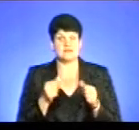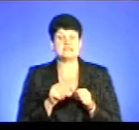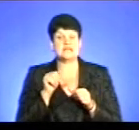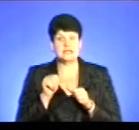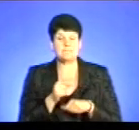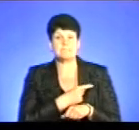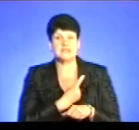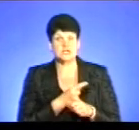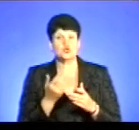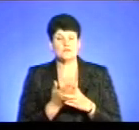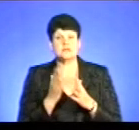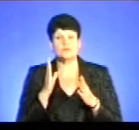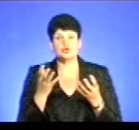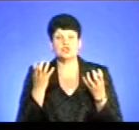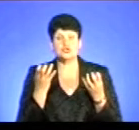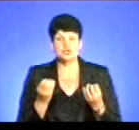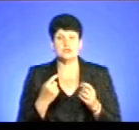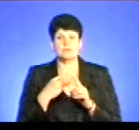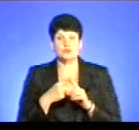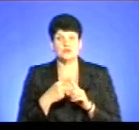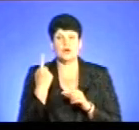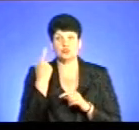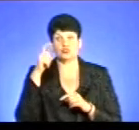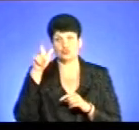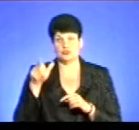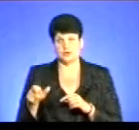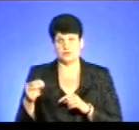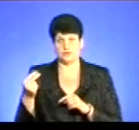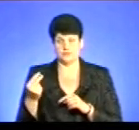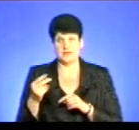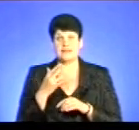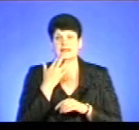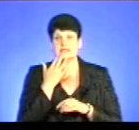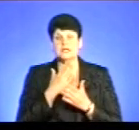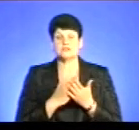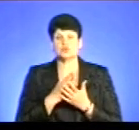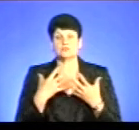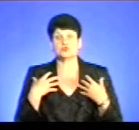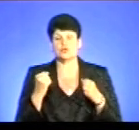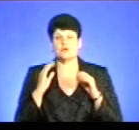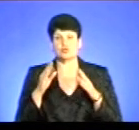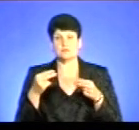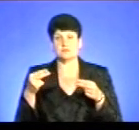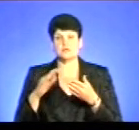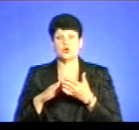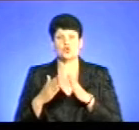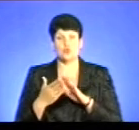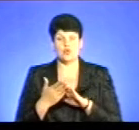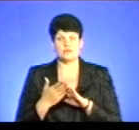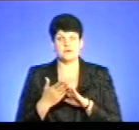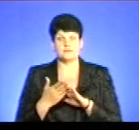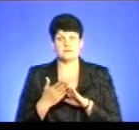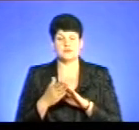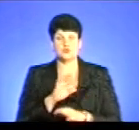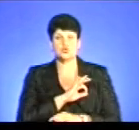субвенцій, це буде фінансуватися на одного жителя. Тобто Національна служба здоров'я буде укладати договір з